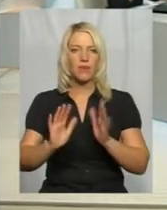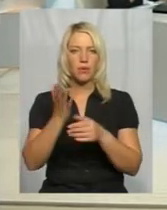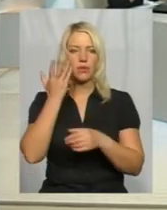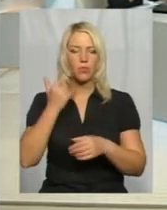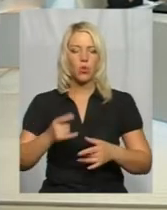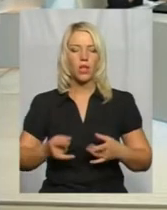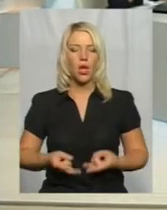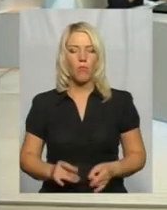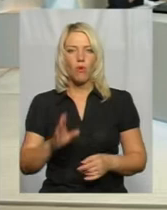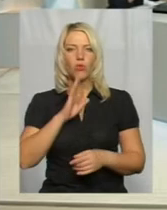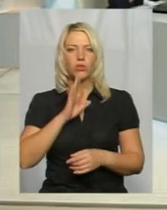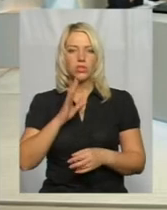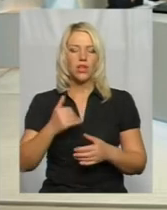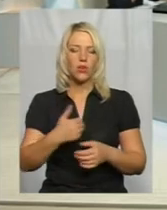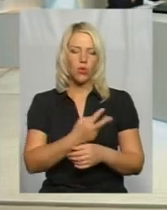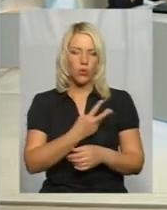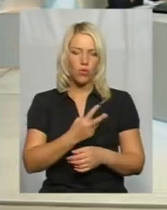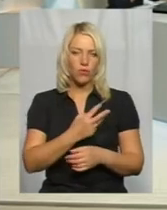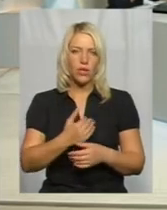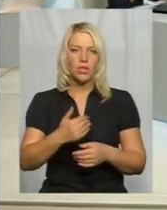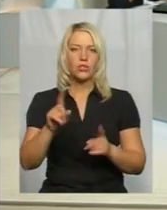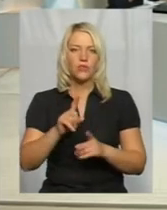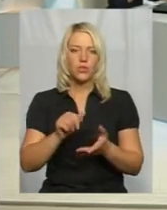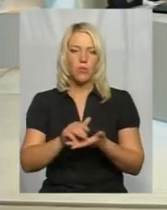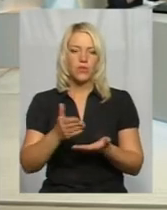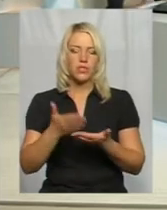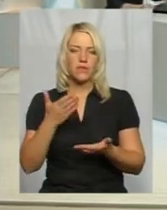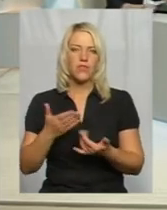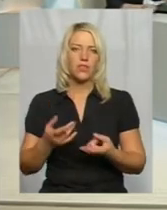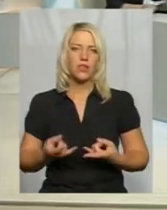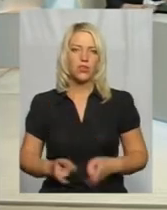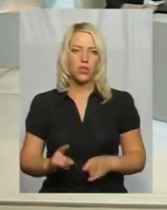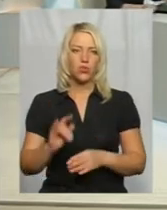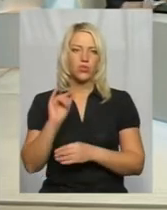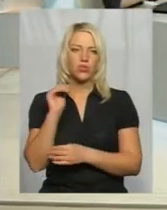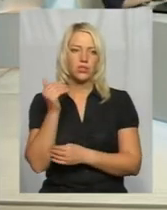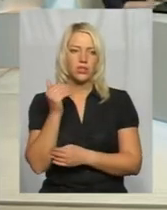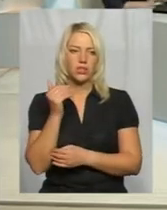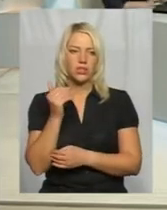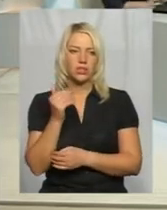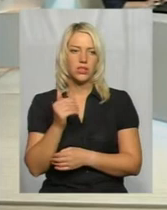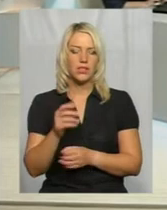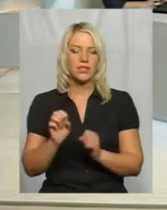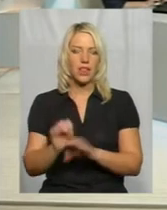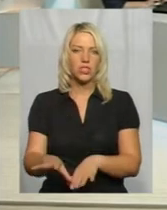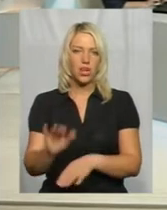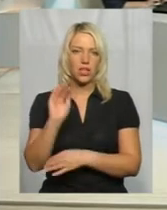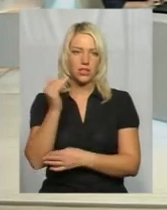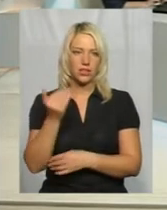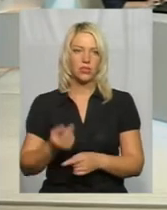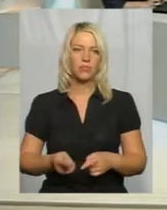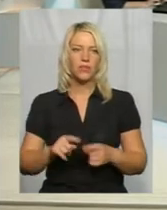породілля виявляє бажання відмовитись від щойно народженої дитини або й залишає дитину? В принципі, це